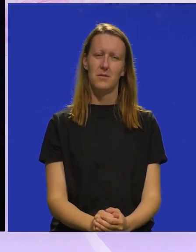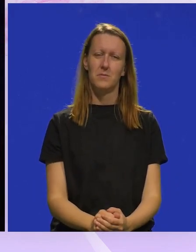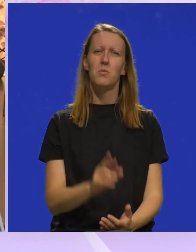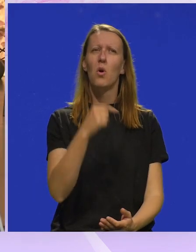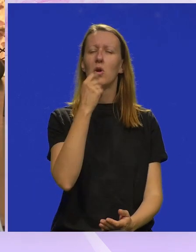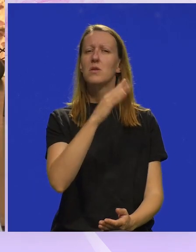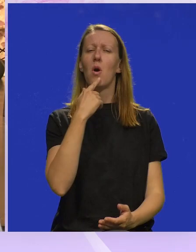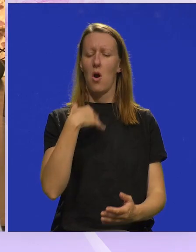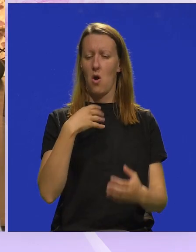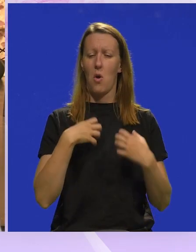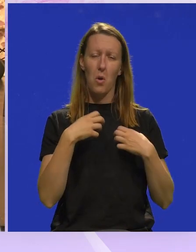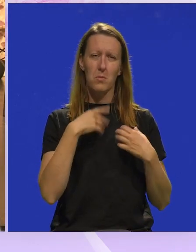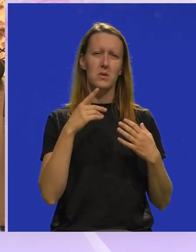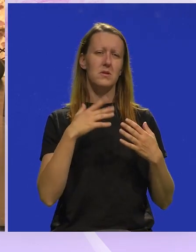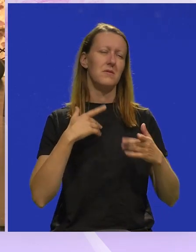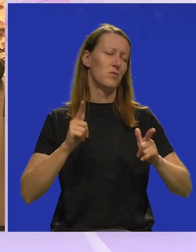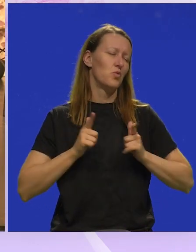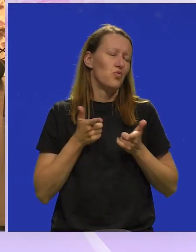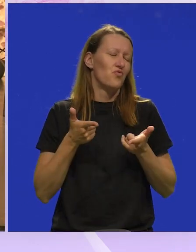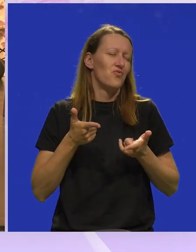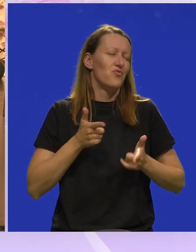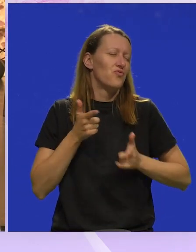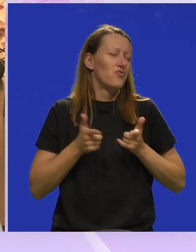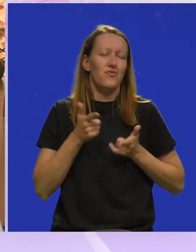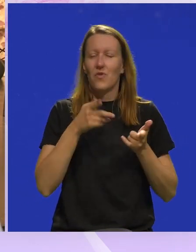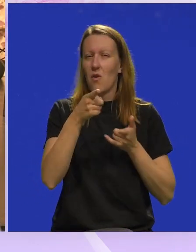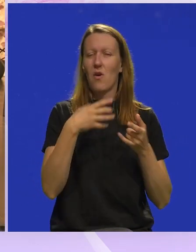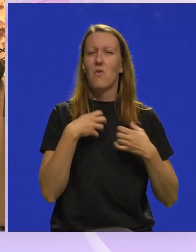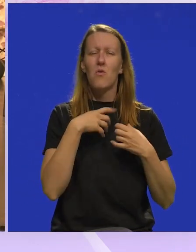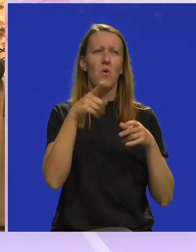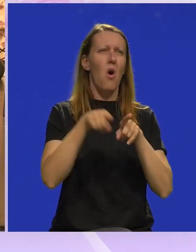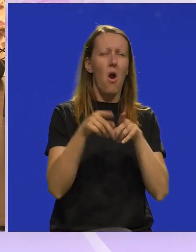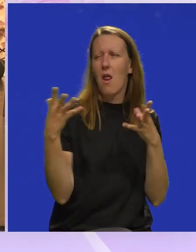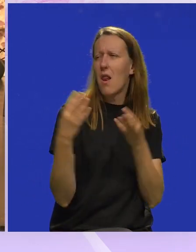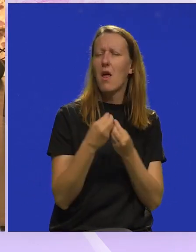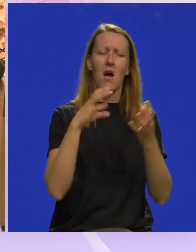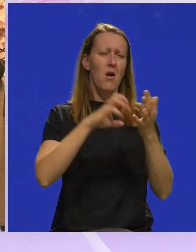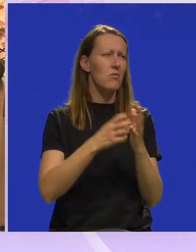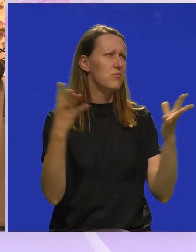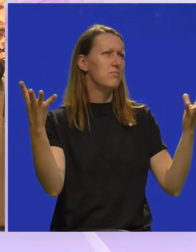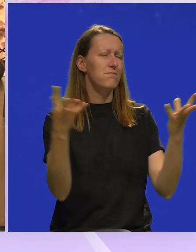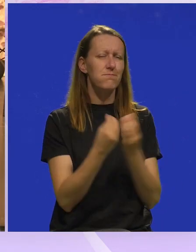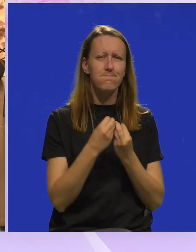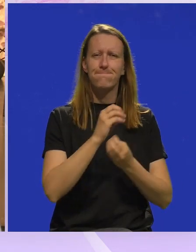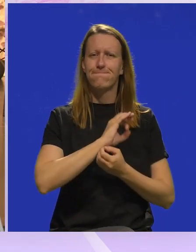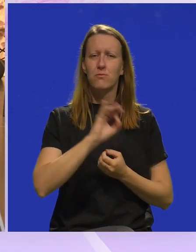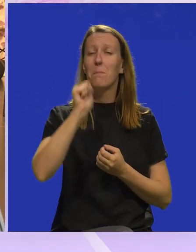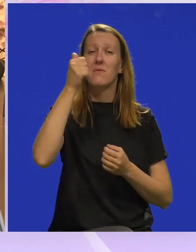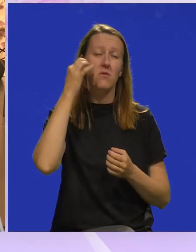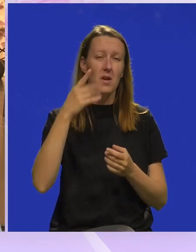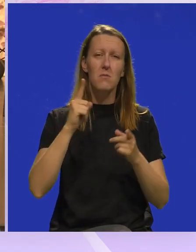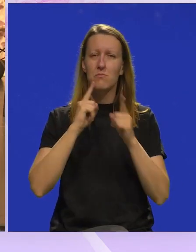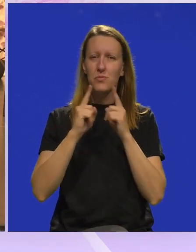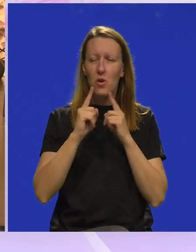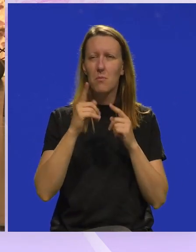Mogu reći samo ko glumac da je užitak igrati pred ovakvom publikom, sa ovakvim kolegama, sa ovakvim ansamblom. I od prvog dana